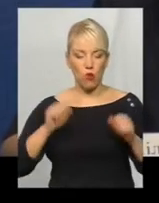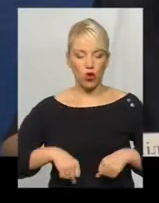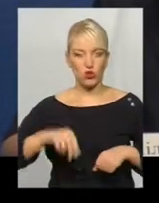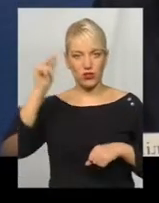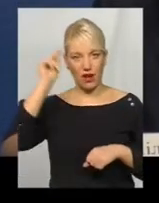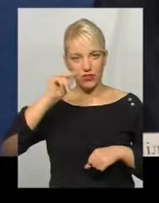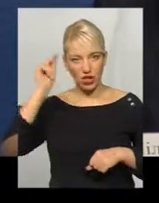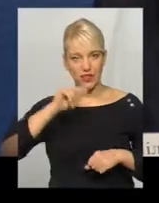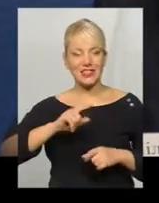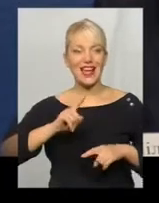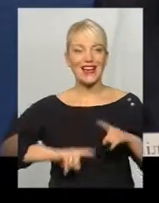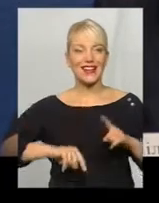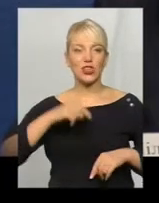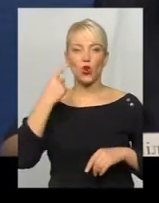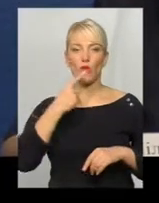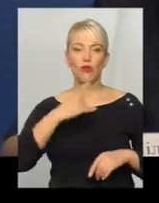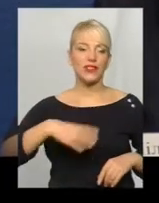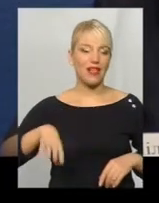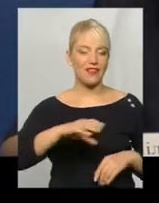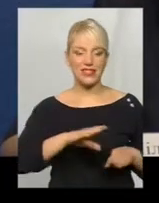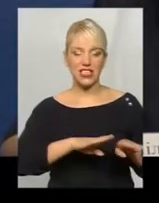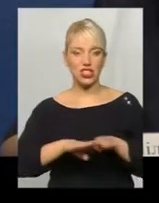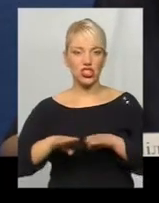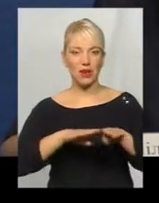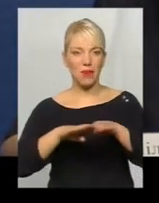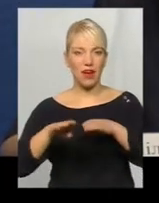рідною мовою на всіх щаблях навчання.